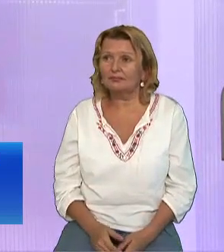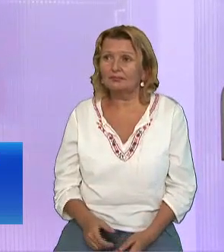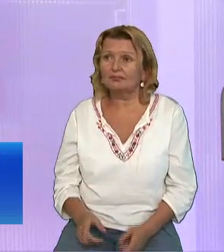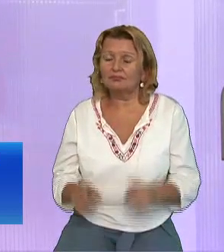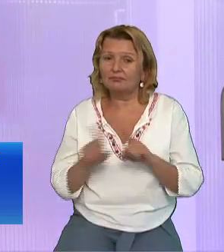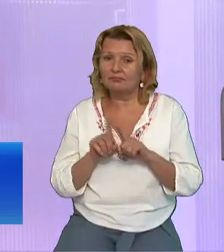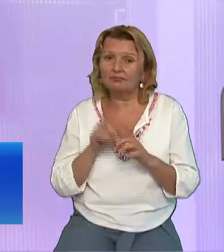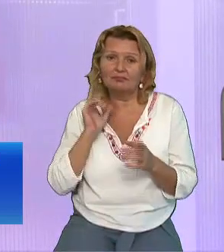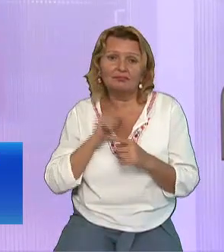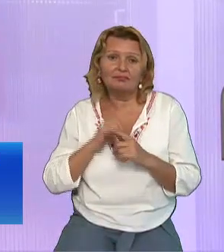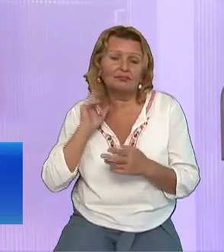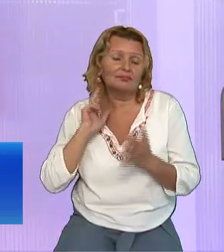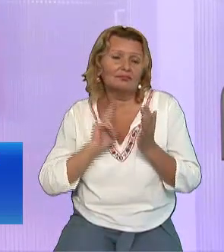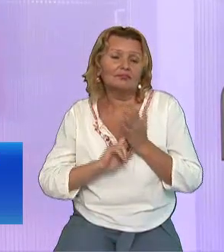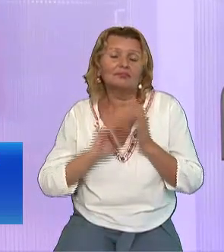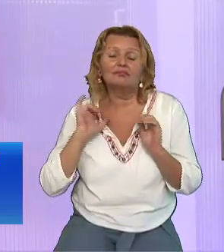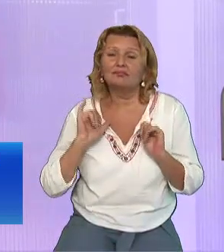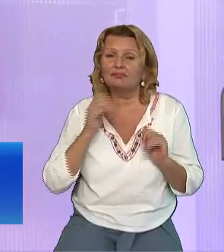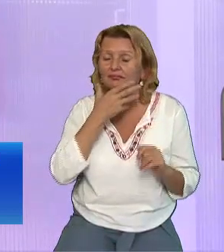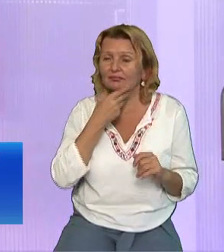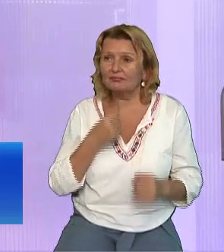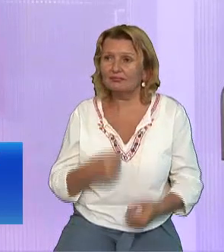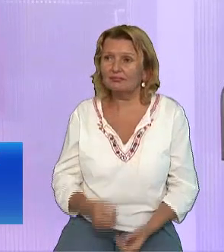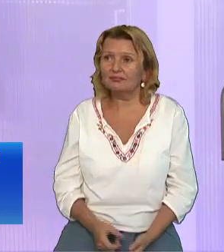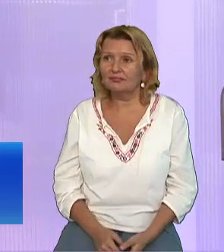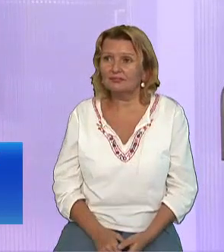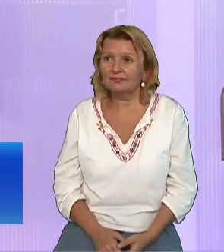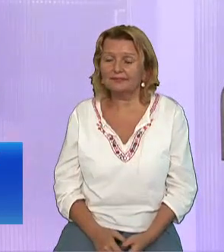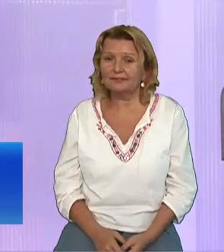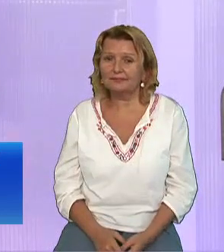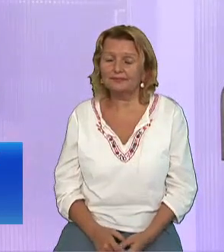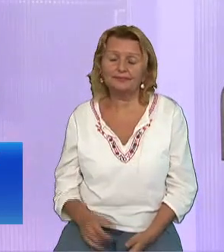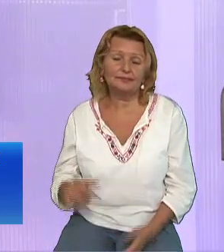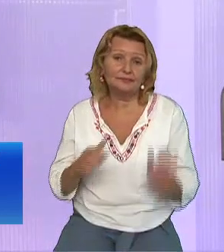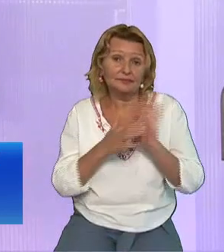Nu Iisus nu minte, îi zice doar ce? Cum adică Iisus zice ce?